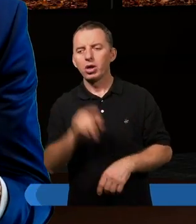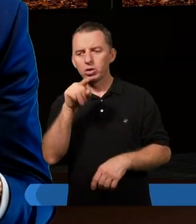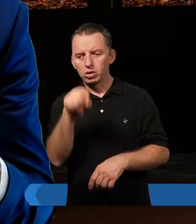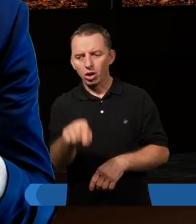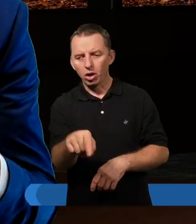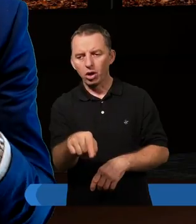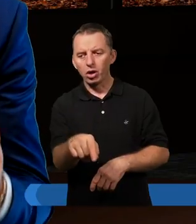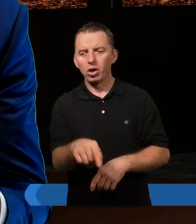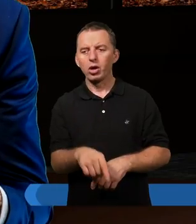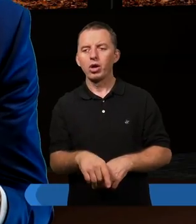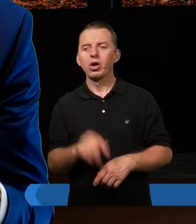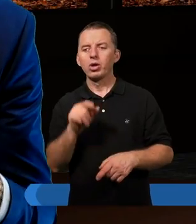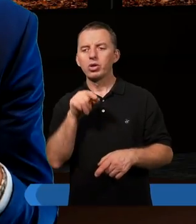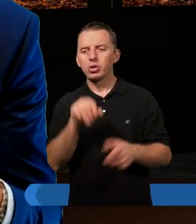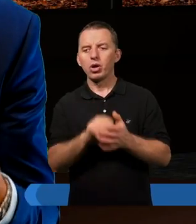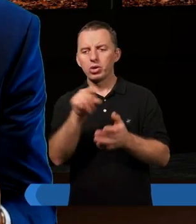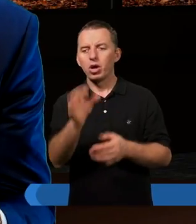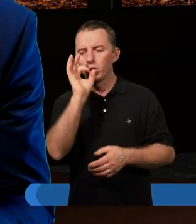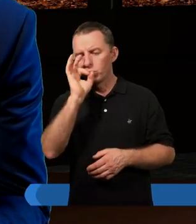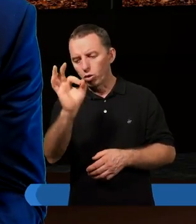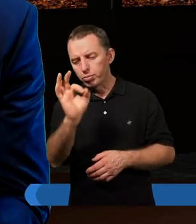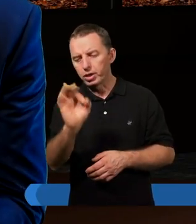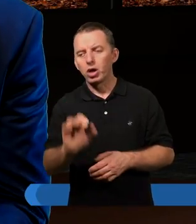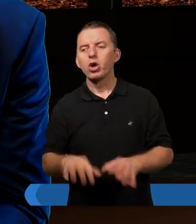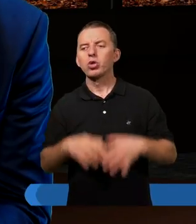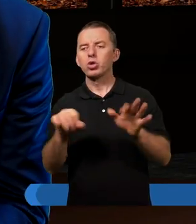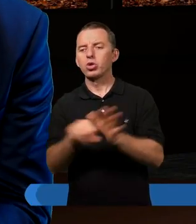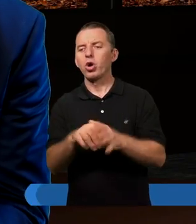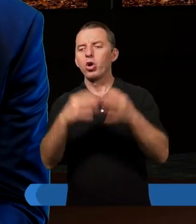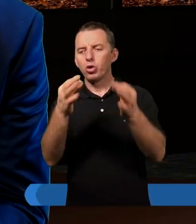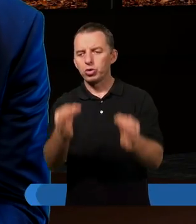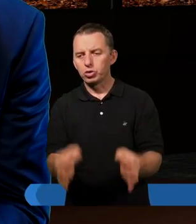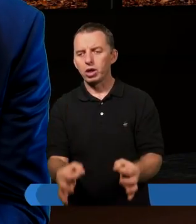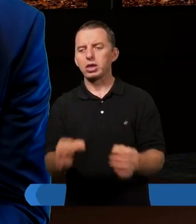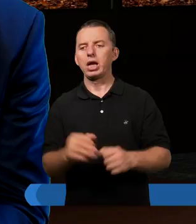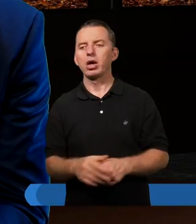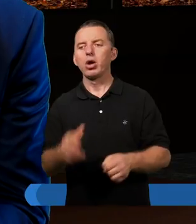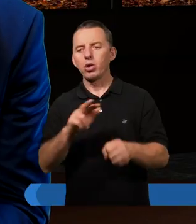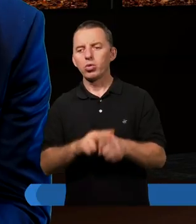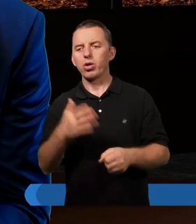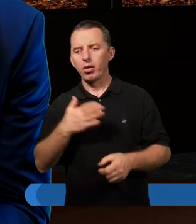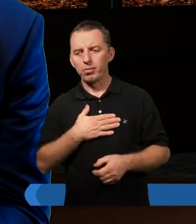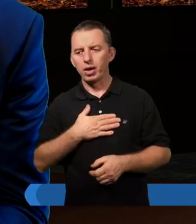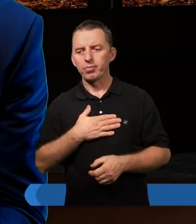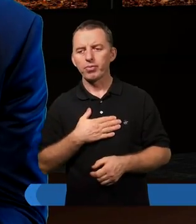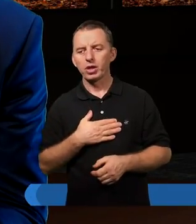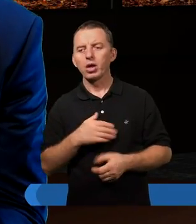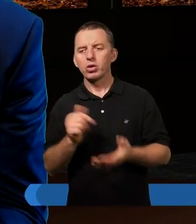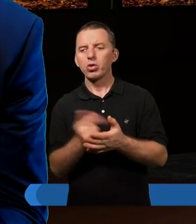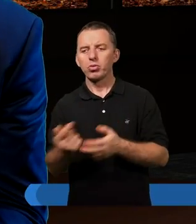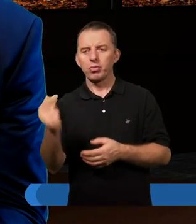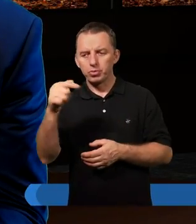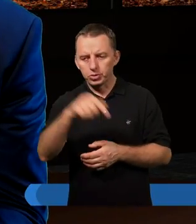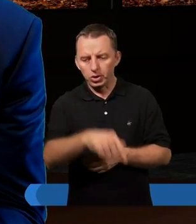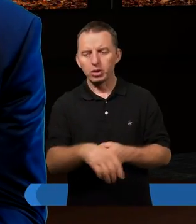przyczynili się właśnie do tych dóbr doczesnych. Tak właśnie wyjaśniam w tym wersecie. I oczywiście posto Paweł po prostu chce przyjść